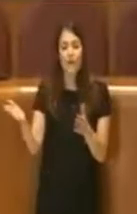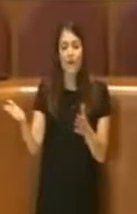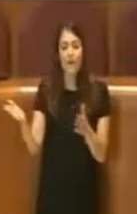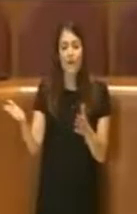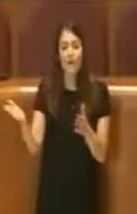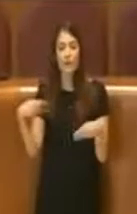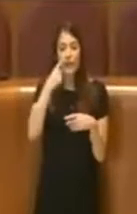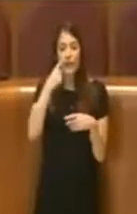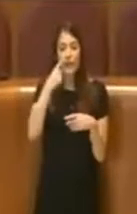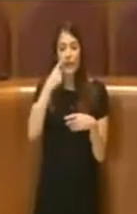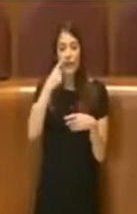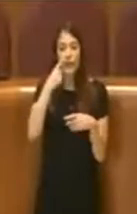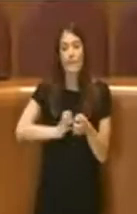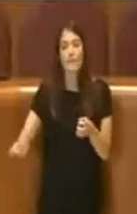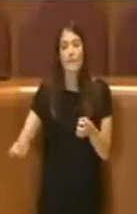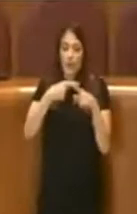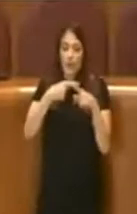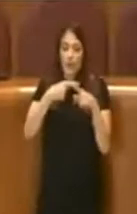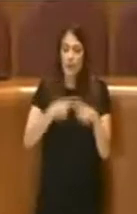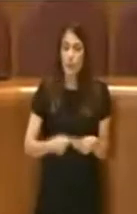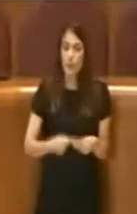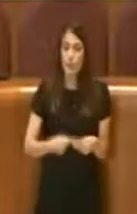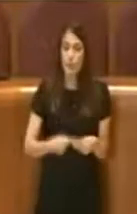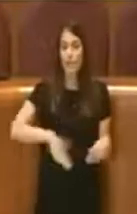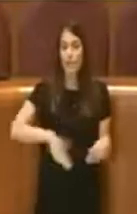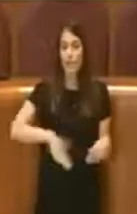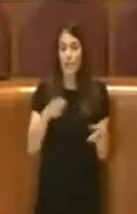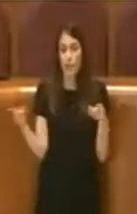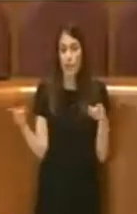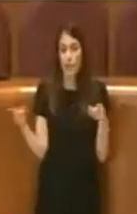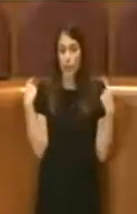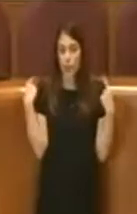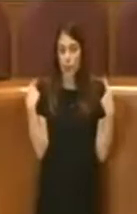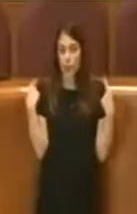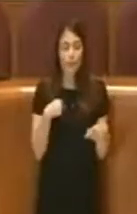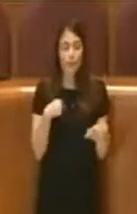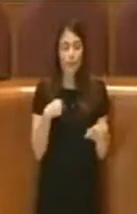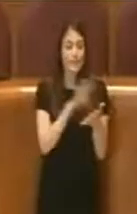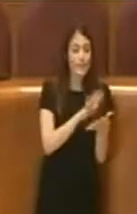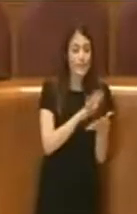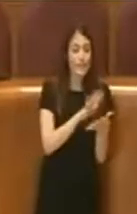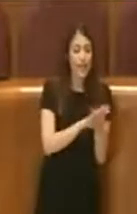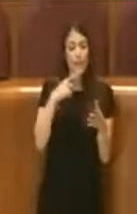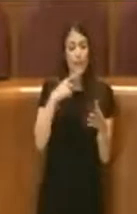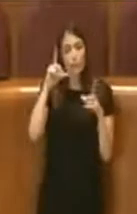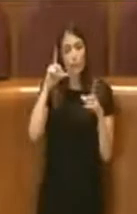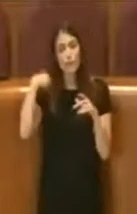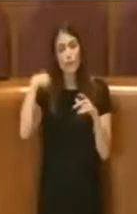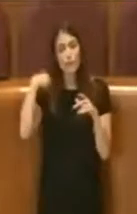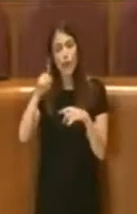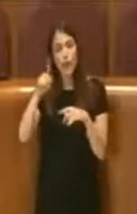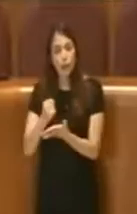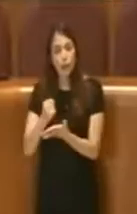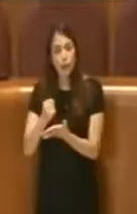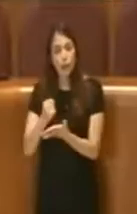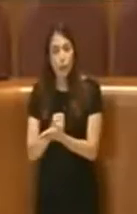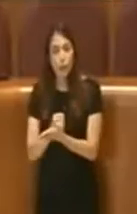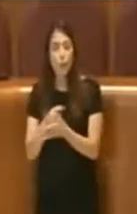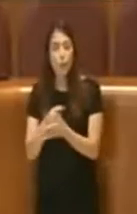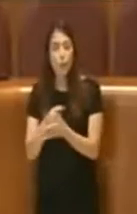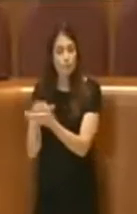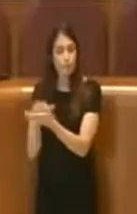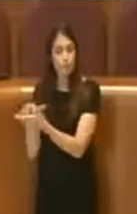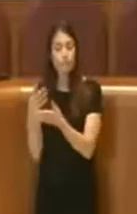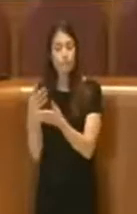a testimonianza del periodo come stampe, fotografie, video e anche documenti di testo da